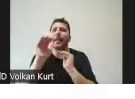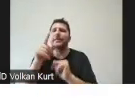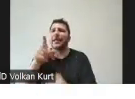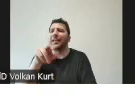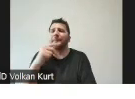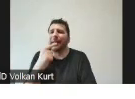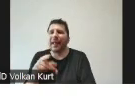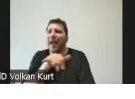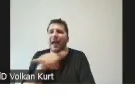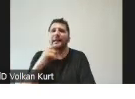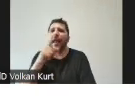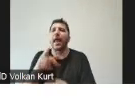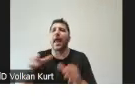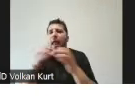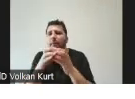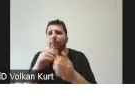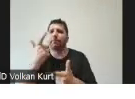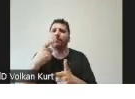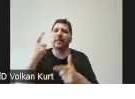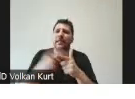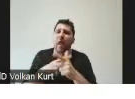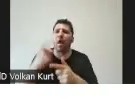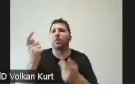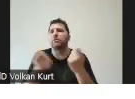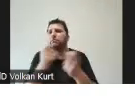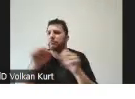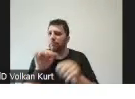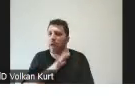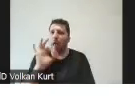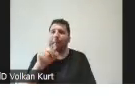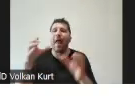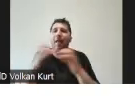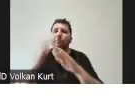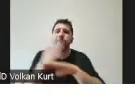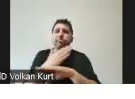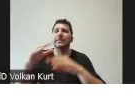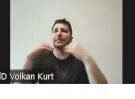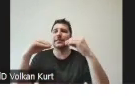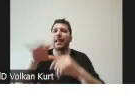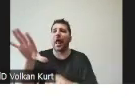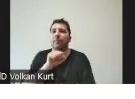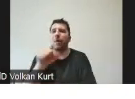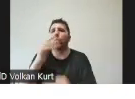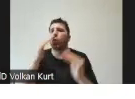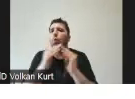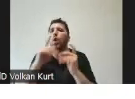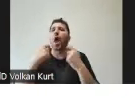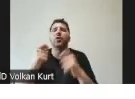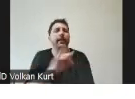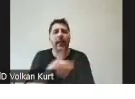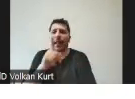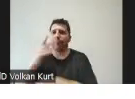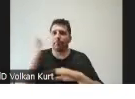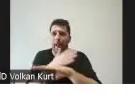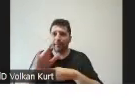de ekipman kiralama yapabilirsiniz ama maalesef ekipman satın alımına uygun bir harcama değil. Ekipman